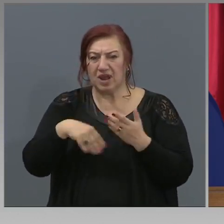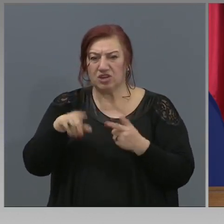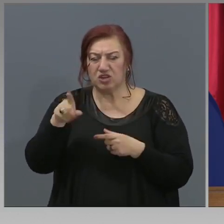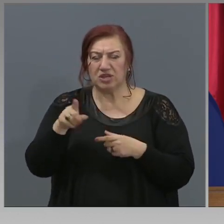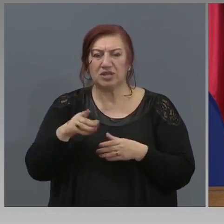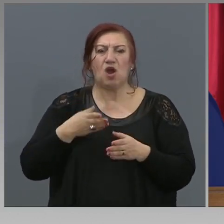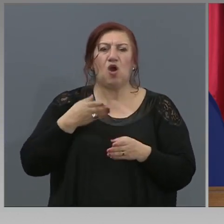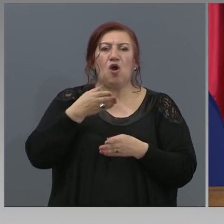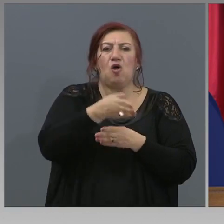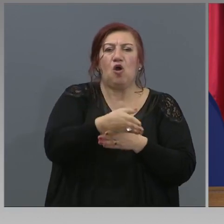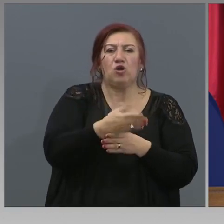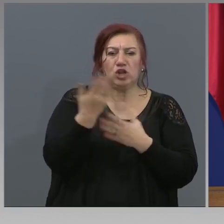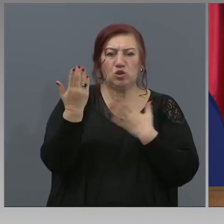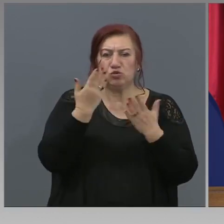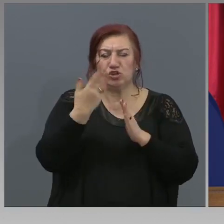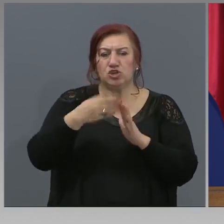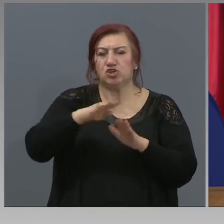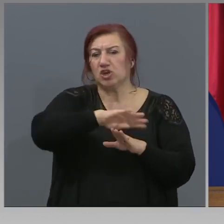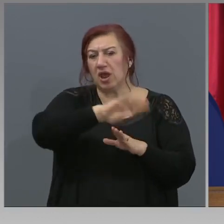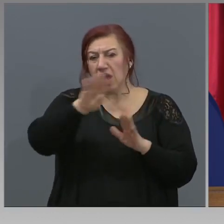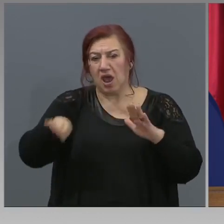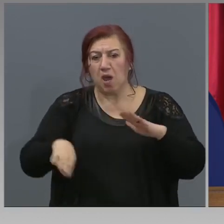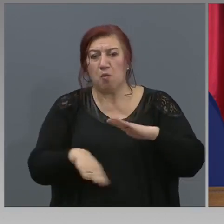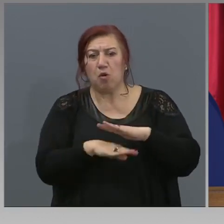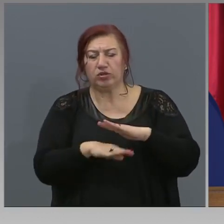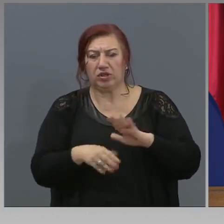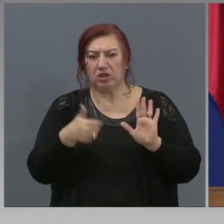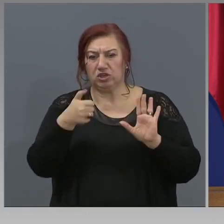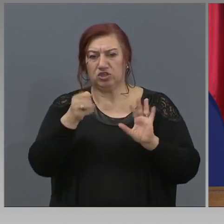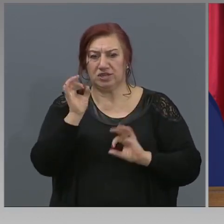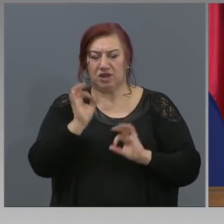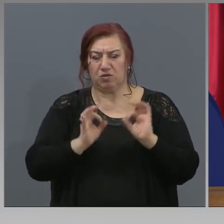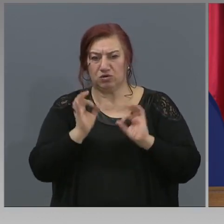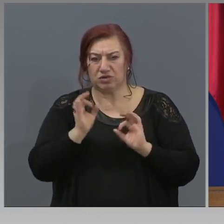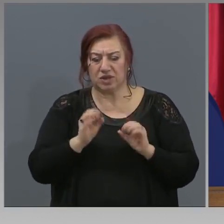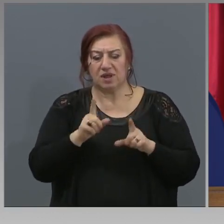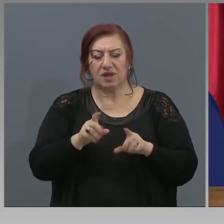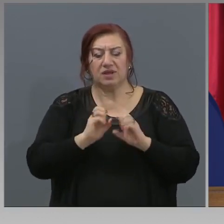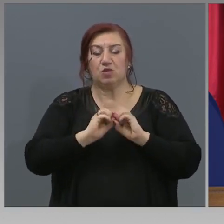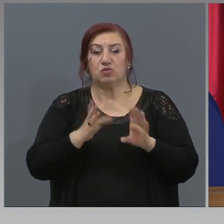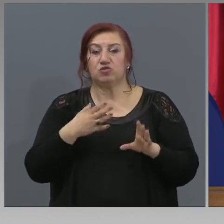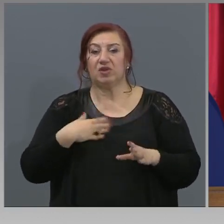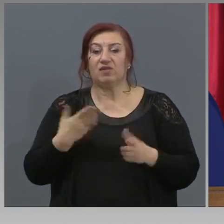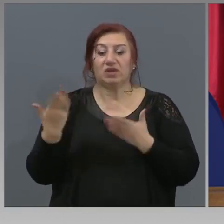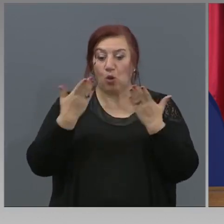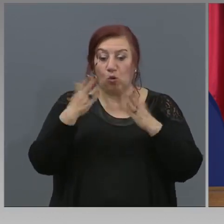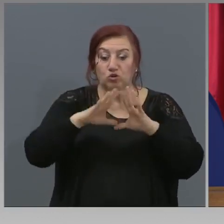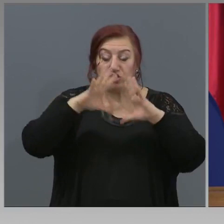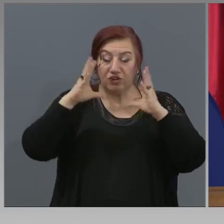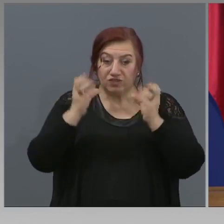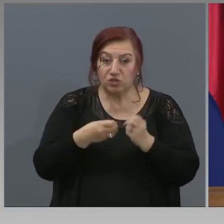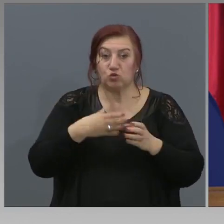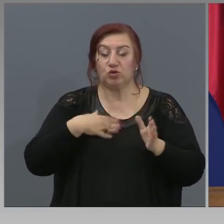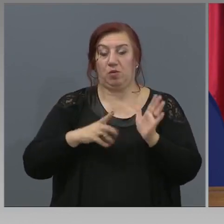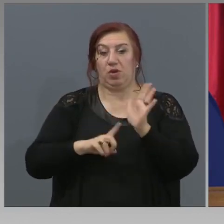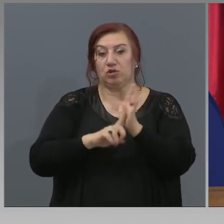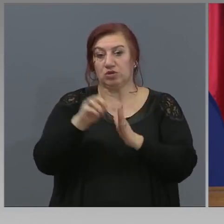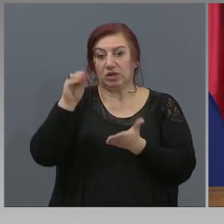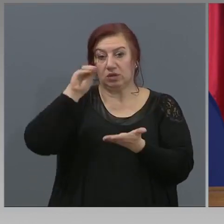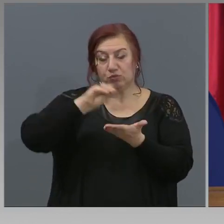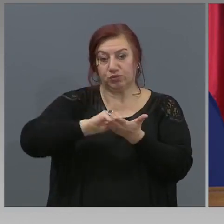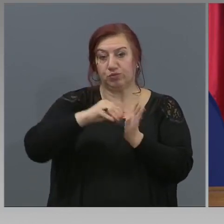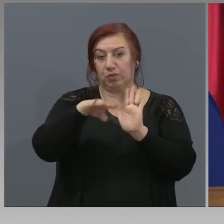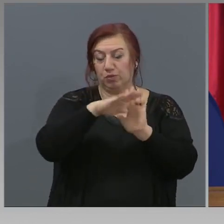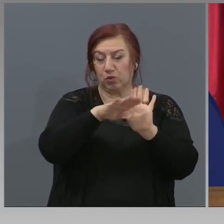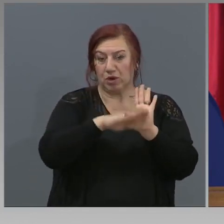под 60% и ни позволява ефективното освояване на заложените резултати в учебните програми. И в